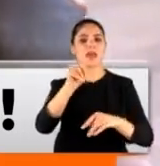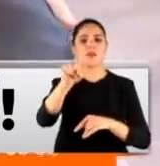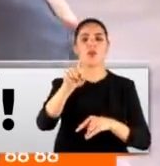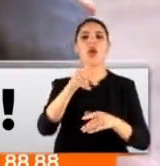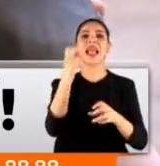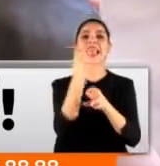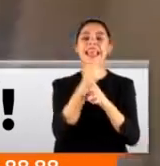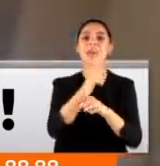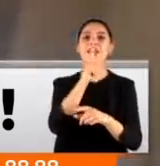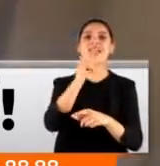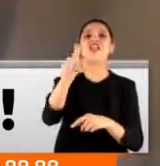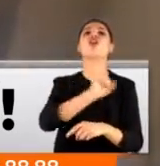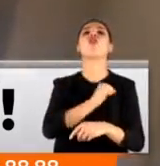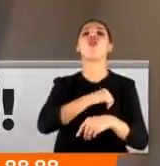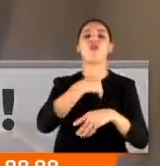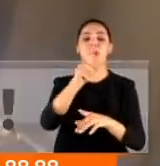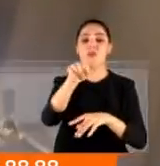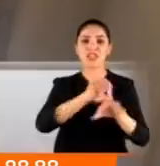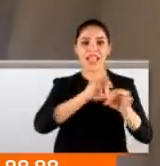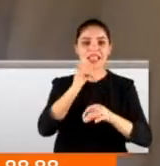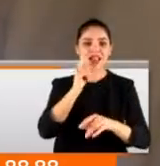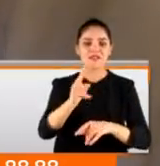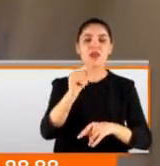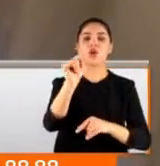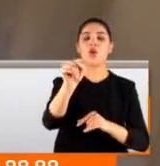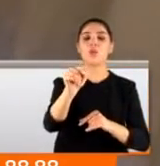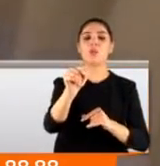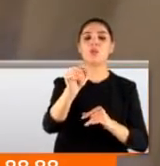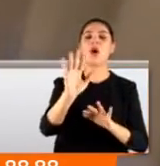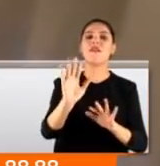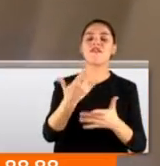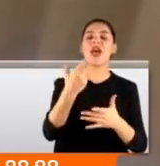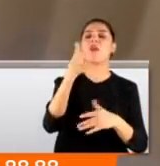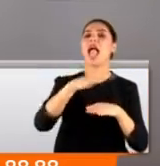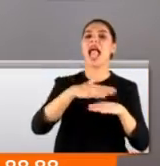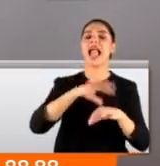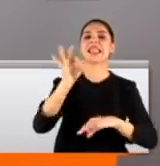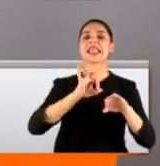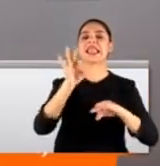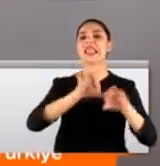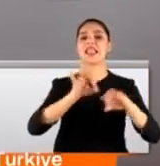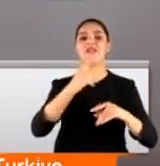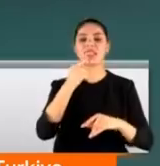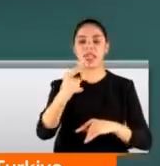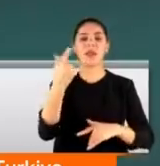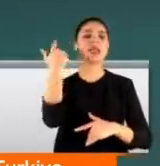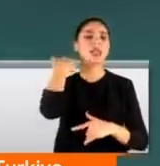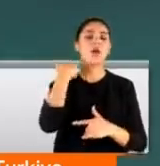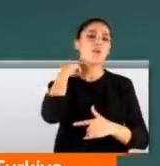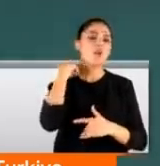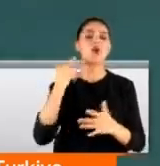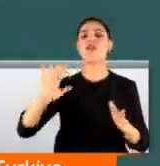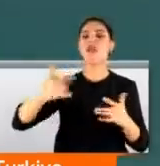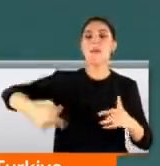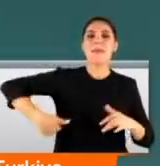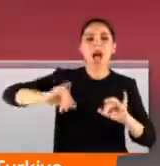sesleri sizi korkutmasın. Bu tedavi adı kayropraktik ya da manuel terapi. Sırt, boyun ve bel ağrıları işte bu